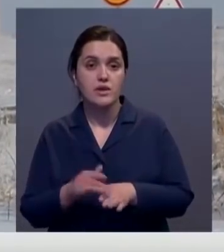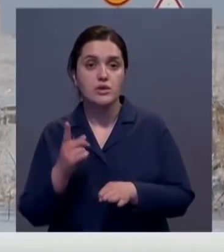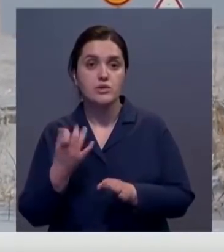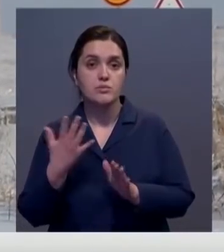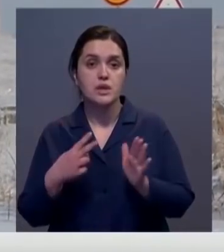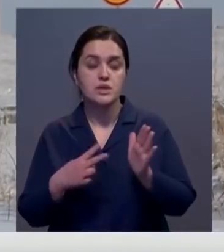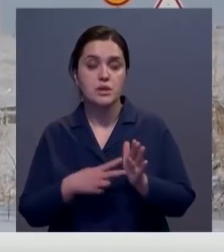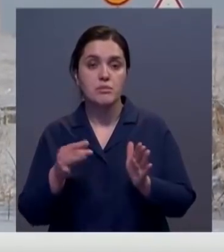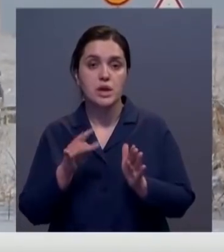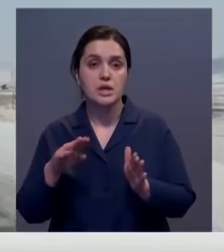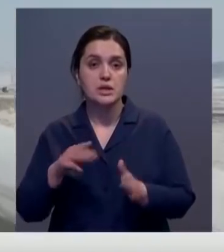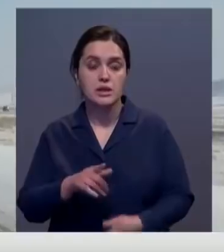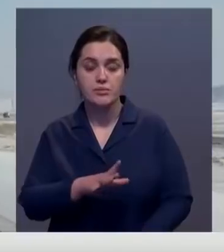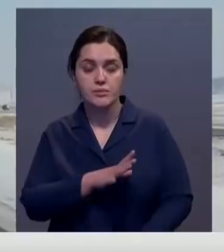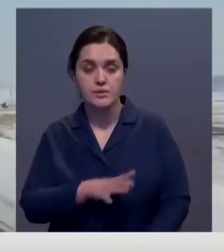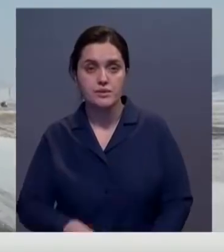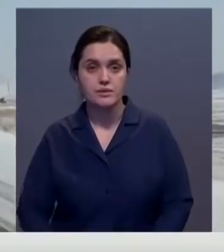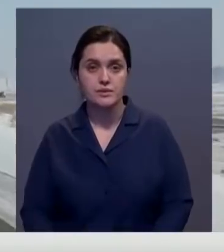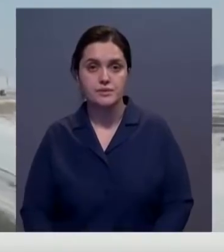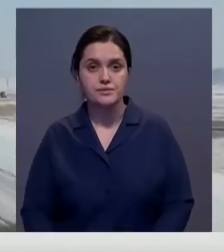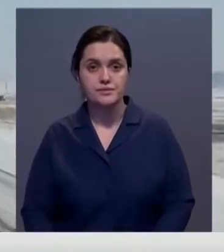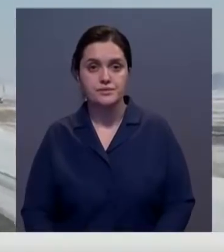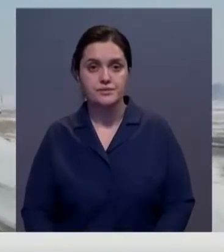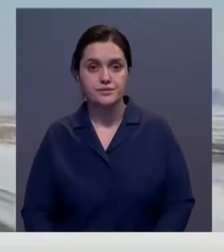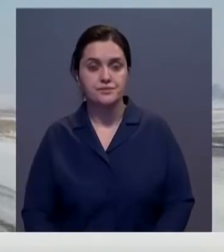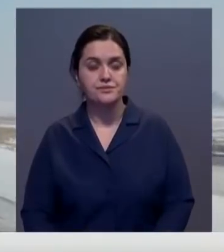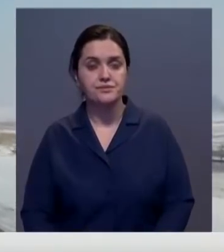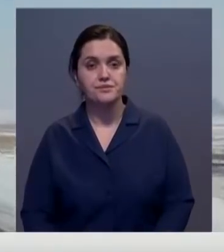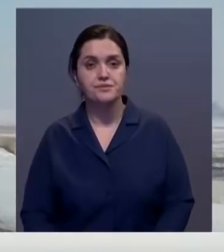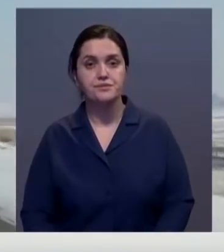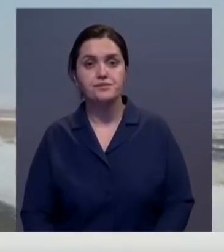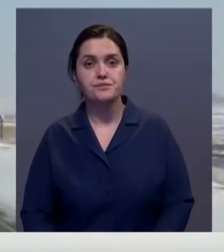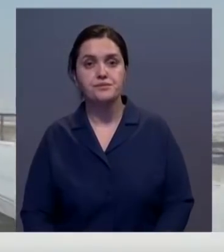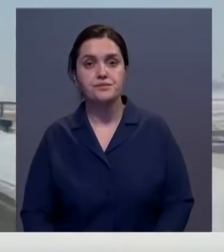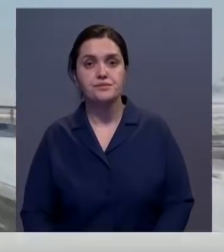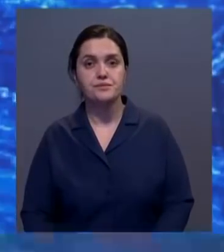Асим Утешева, Медит Мирханов, Хабар 24, Восточно-Казахстанская область.